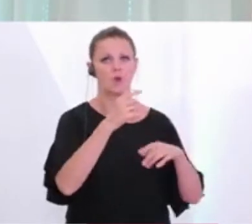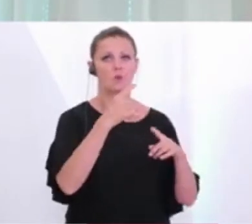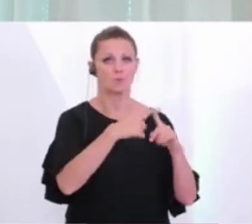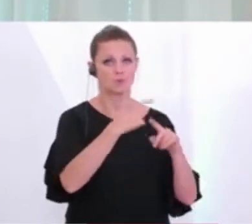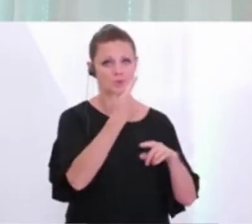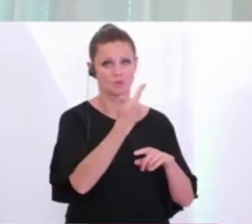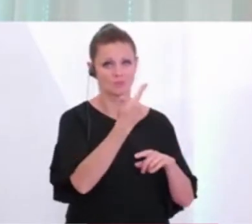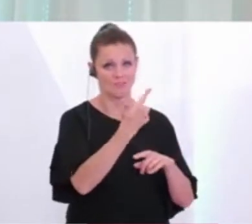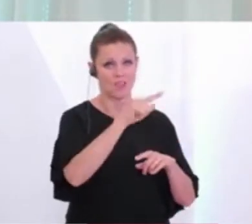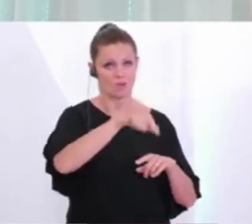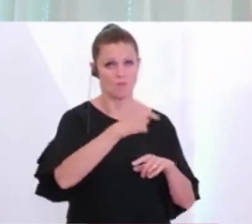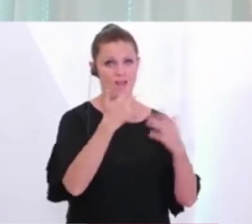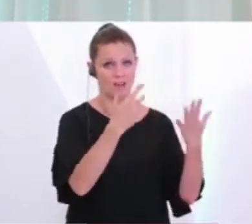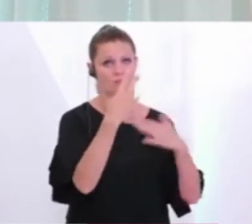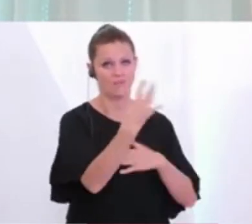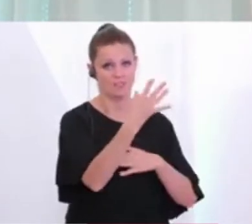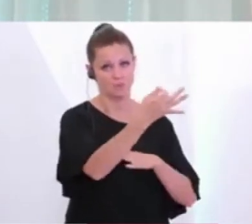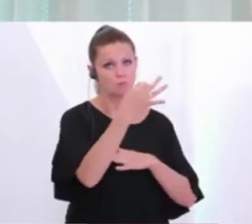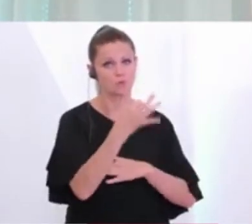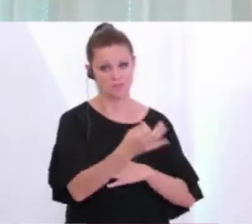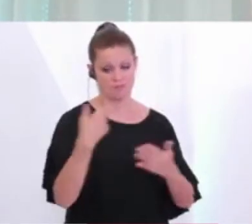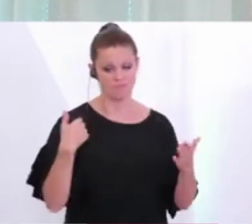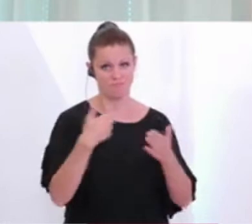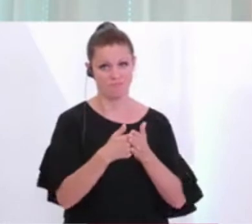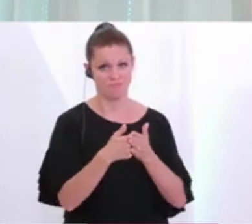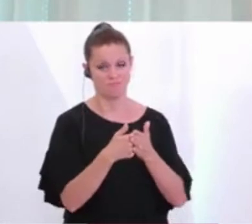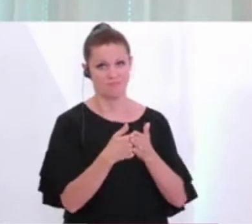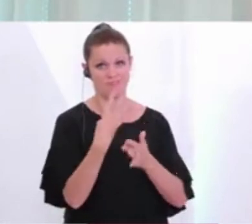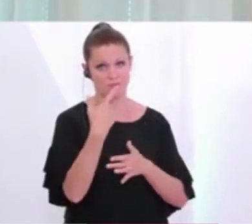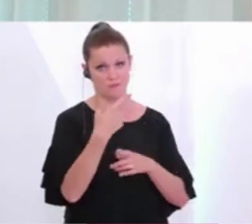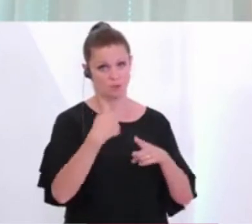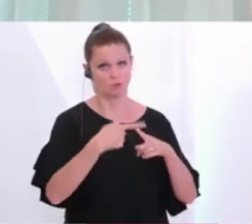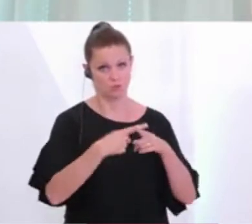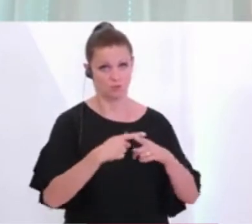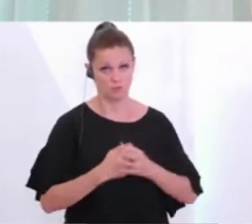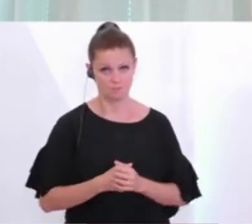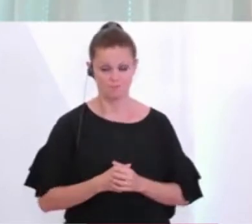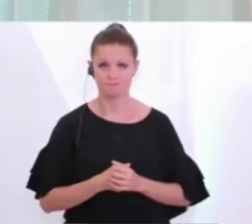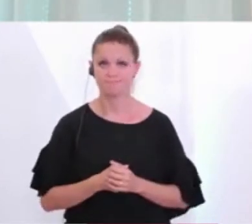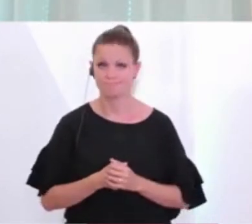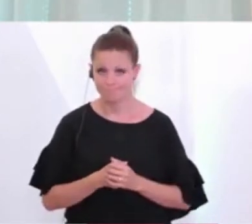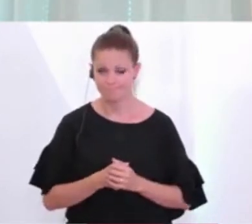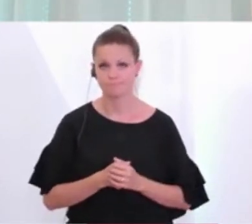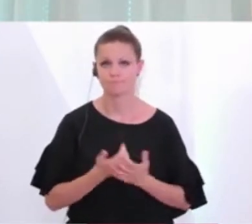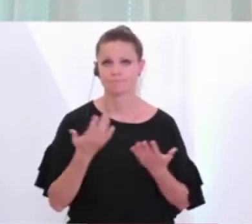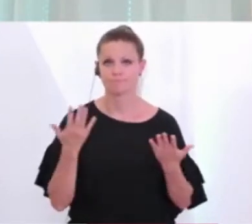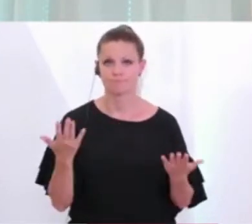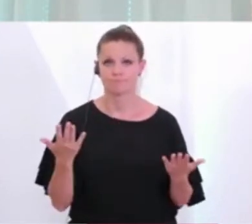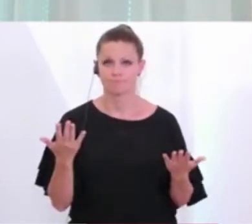,48 in den letzten Prozent, in den letzten 24 Stunden. Und